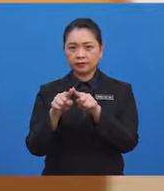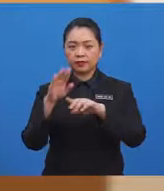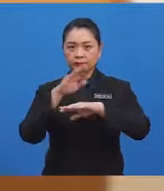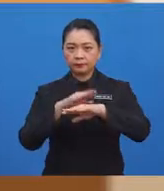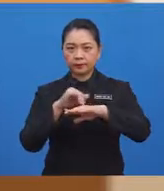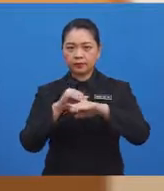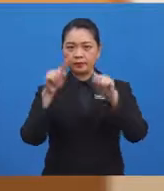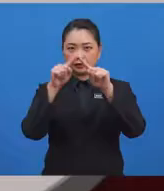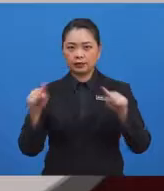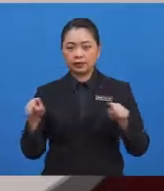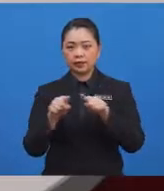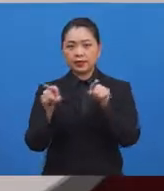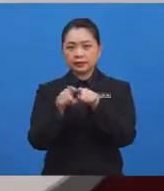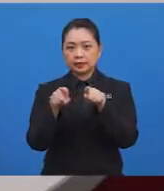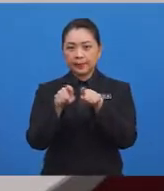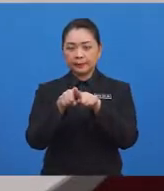sisi.